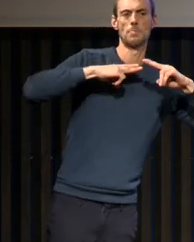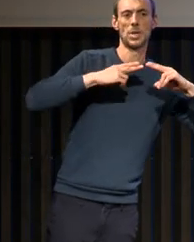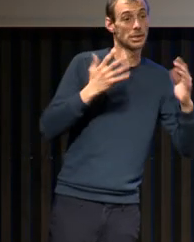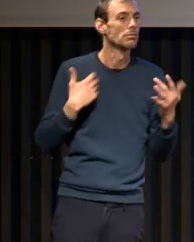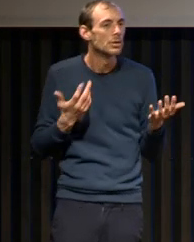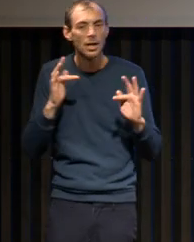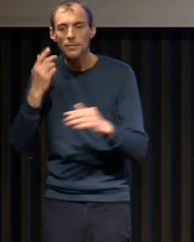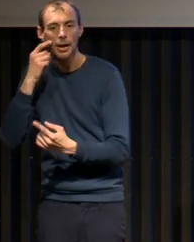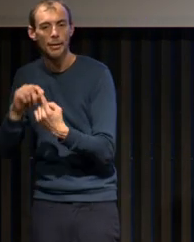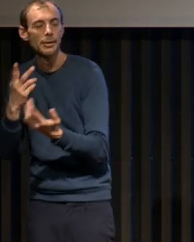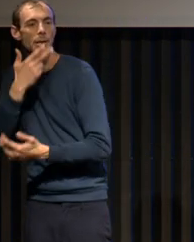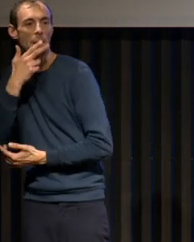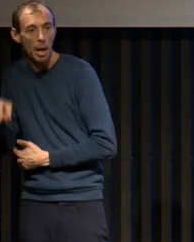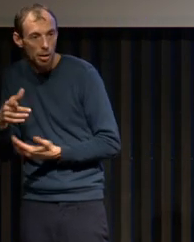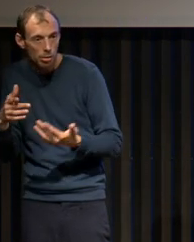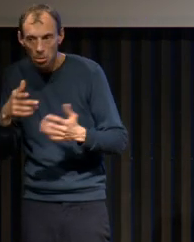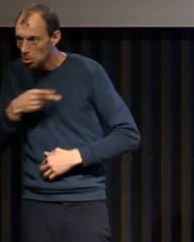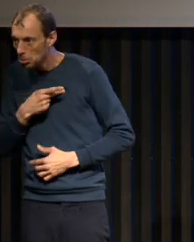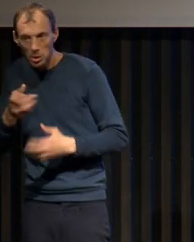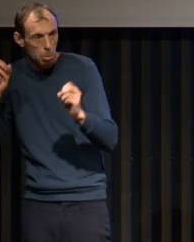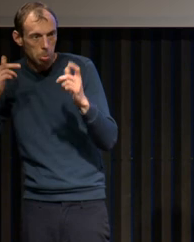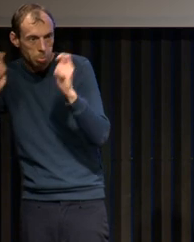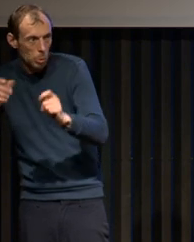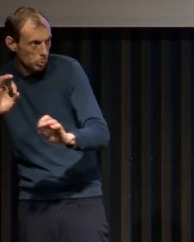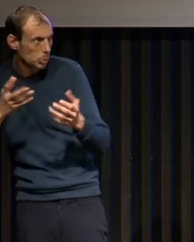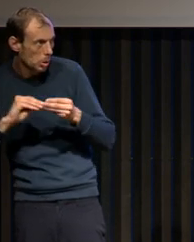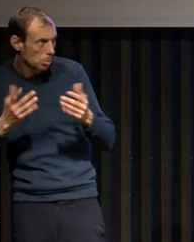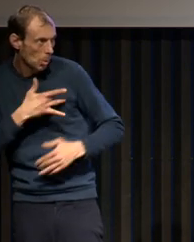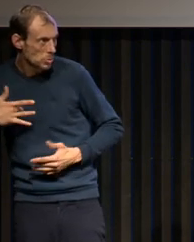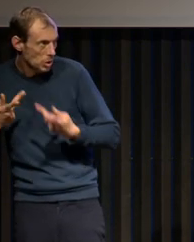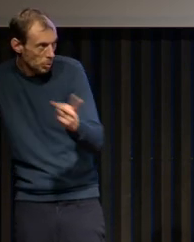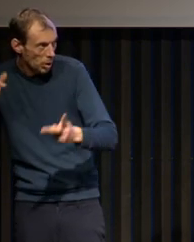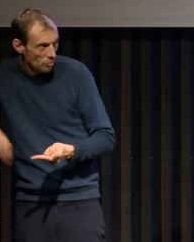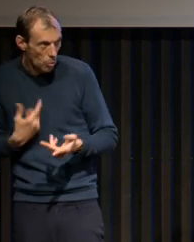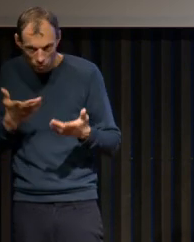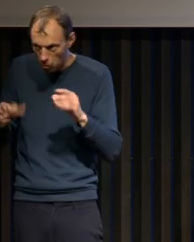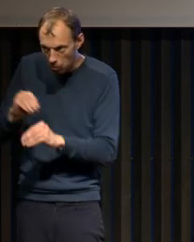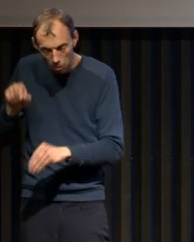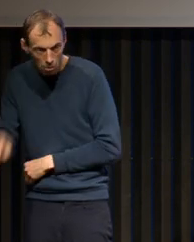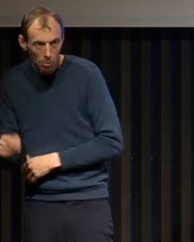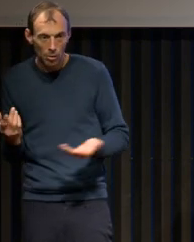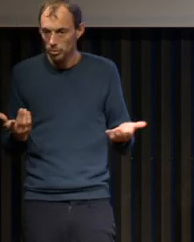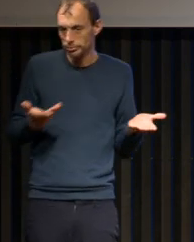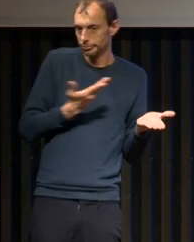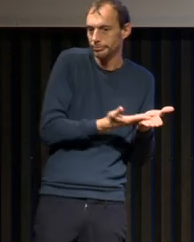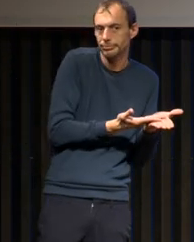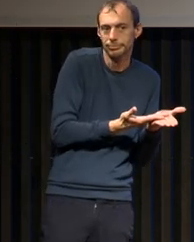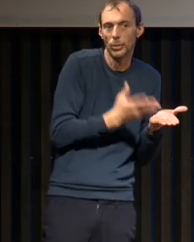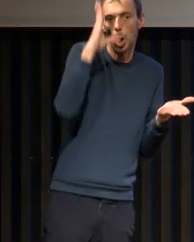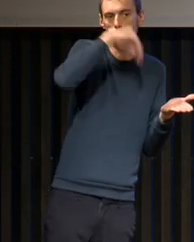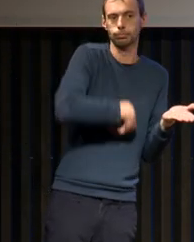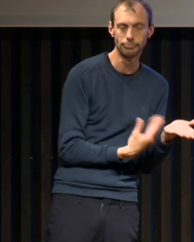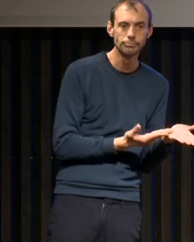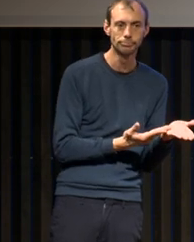conceptualiser. comme un problème de santé publique au regard des grandes sociétés du tabac. Donc on voit là qu'on est face à un problème de santé publique